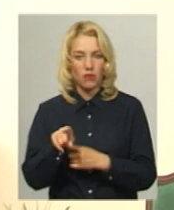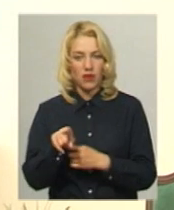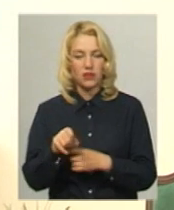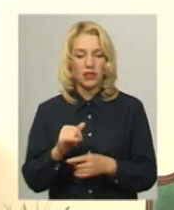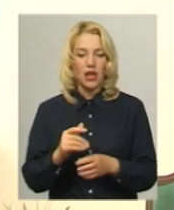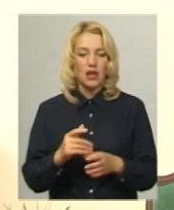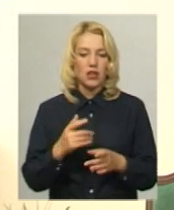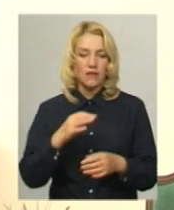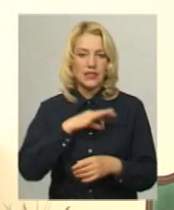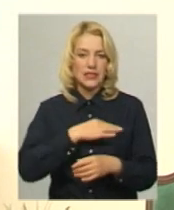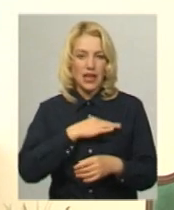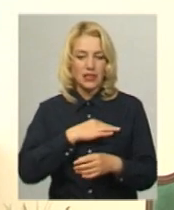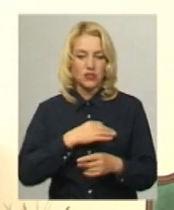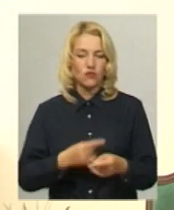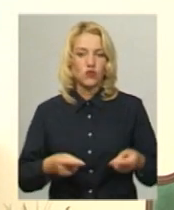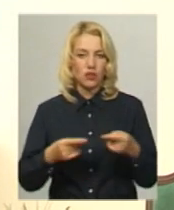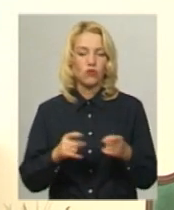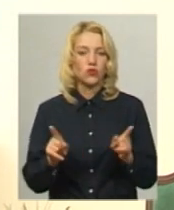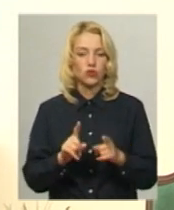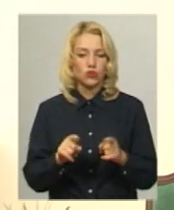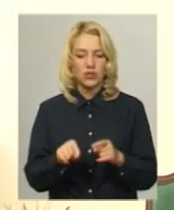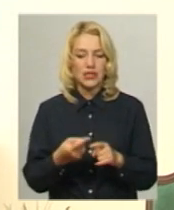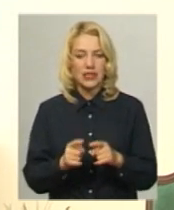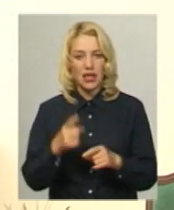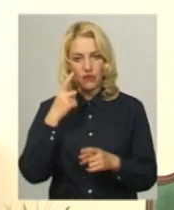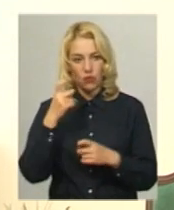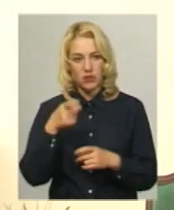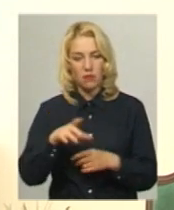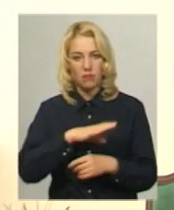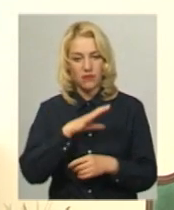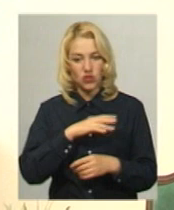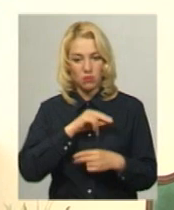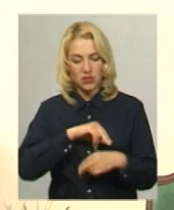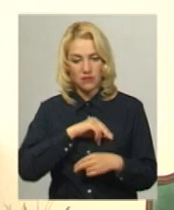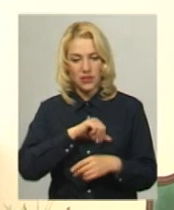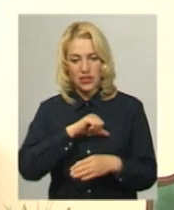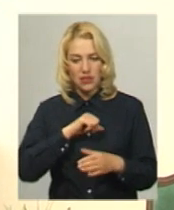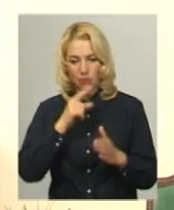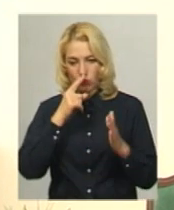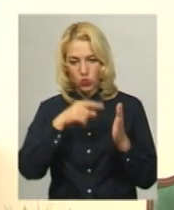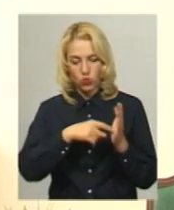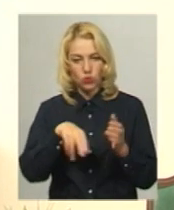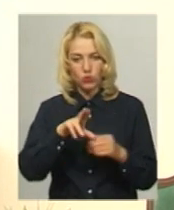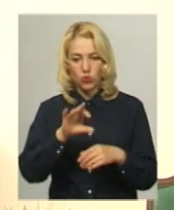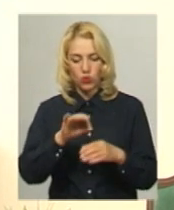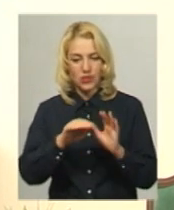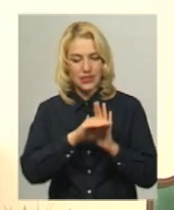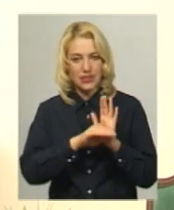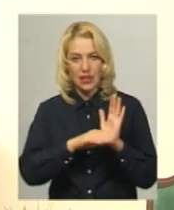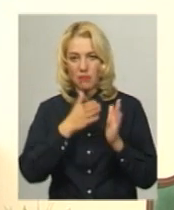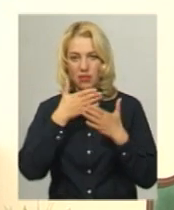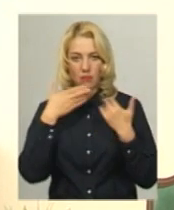В ході слідства встановлено, що цю інформацію, оскільки він колишній працівник, сам безпосереднього доступу до інформації з автоматизованих системи він не мав,